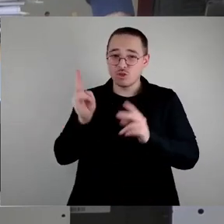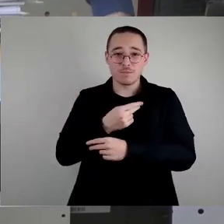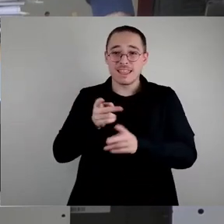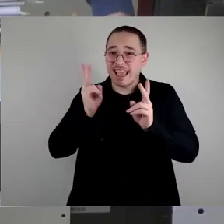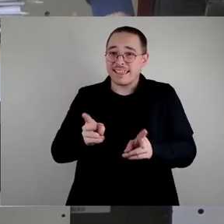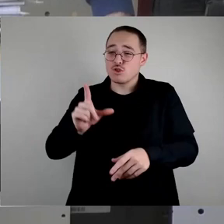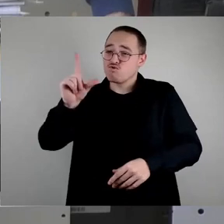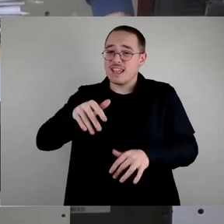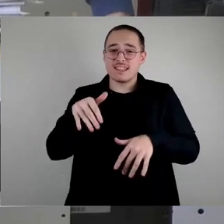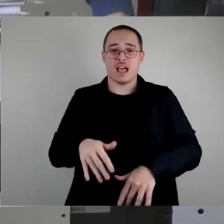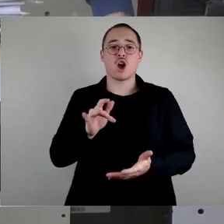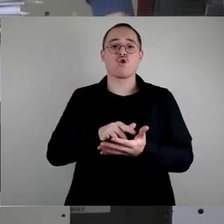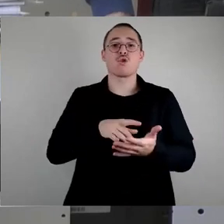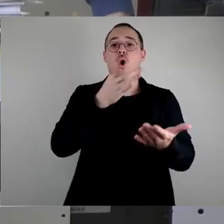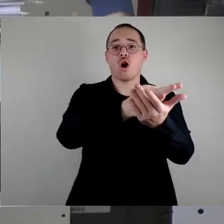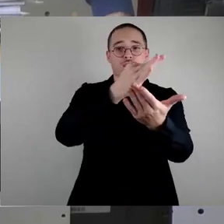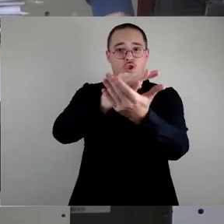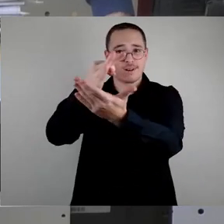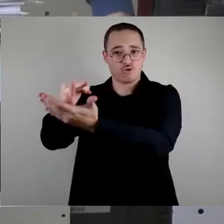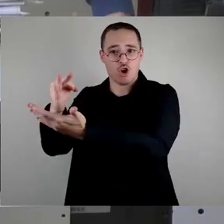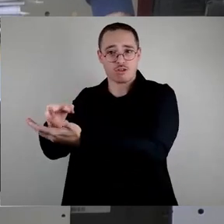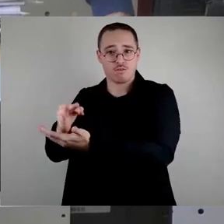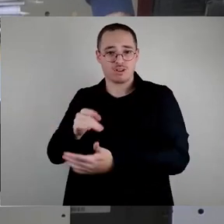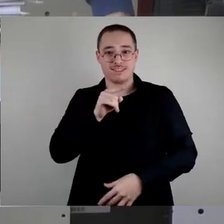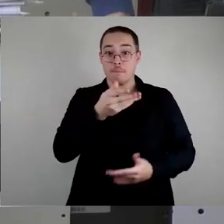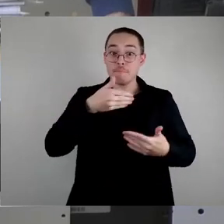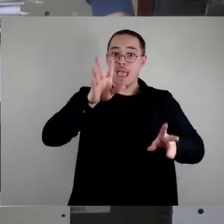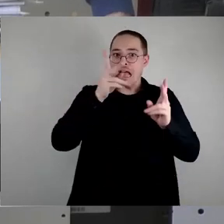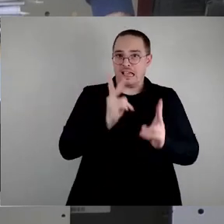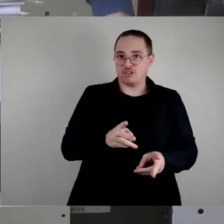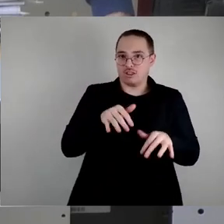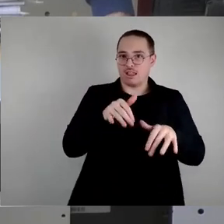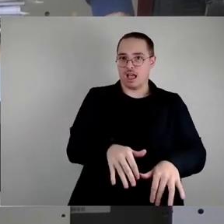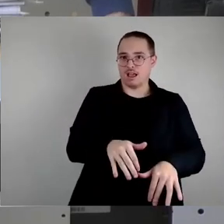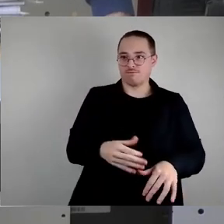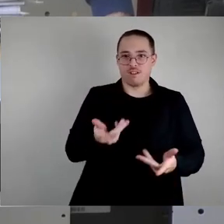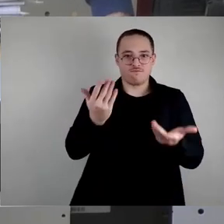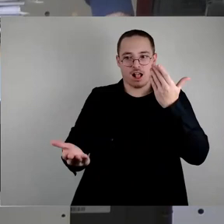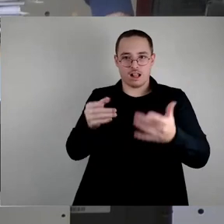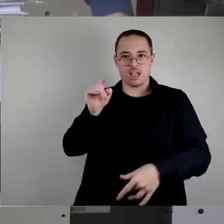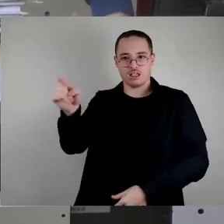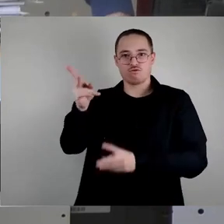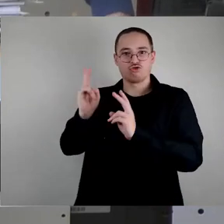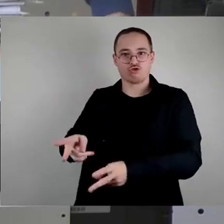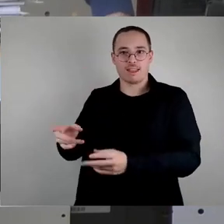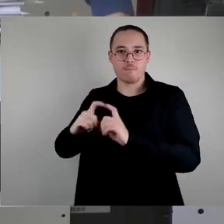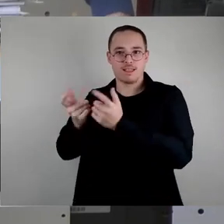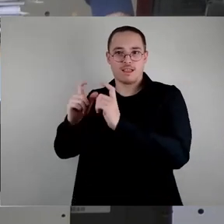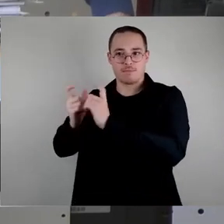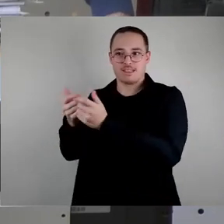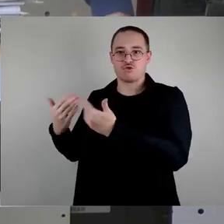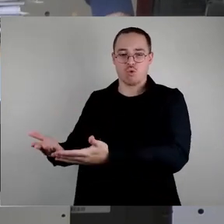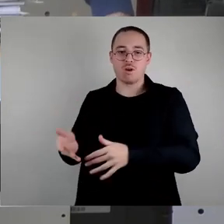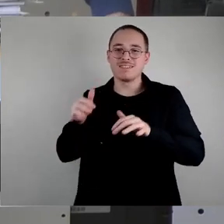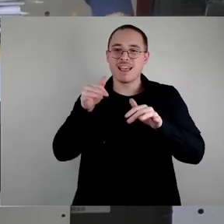Stadtbezirke. In derselben Stadt, Landeshauptstadt Dresden, gibt es Bürgerinnen und Bürger erster und zweiter Klasse. Ich sage es so hart. Wer